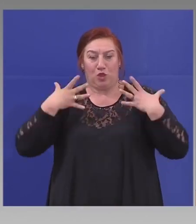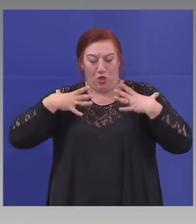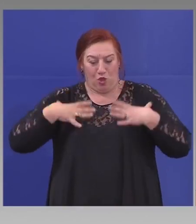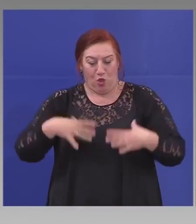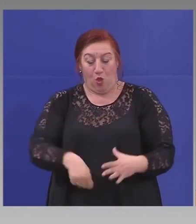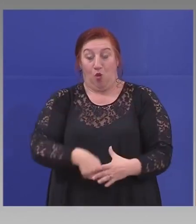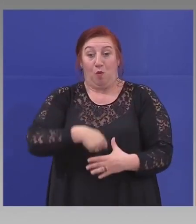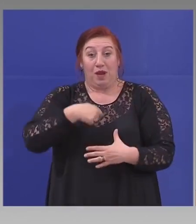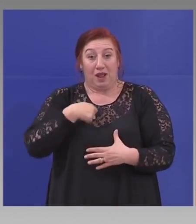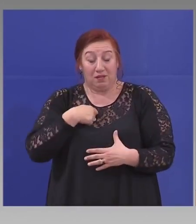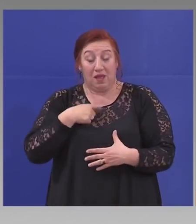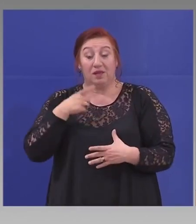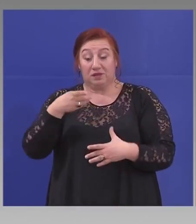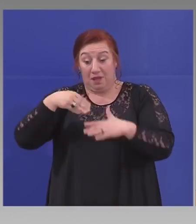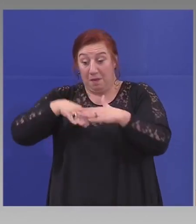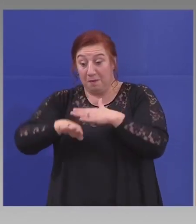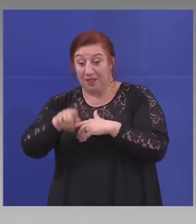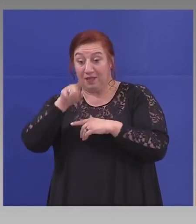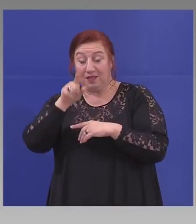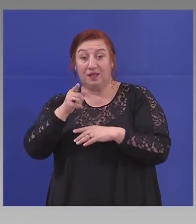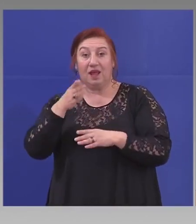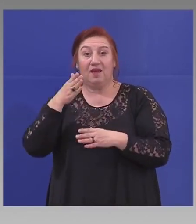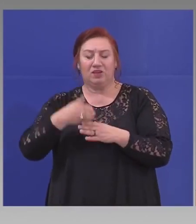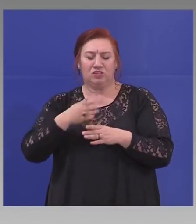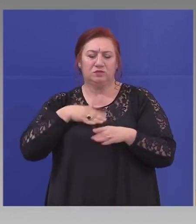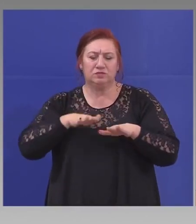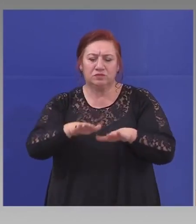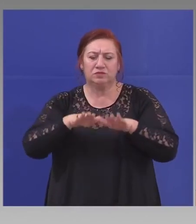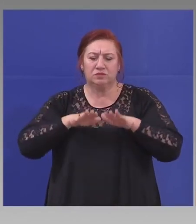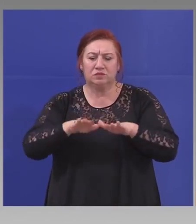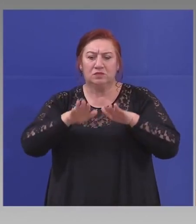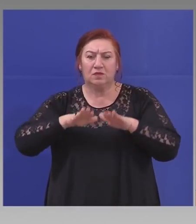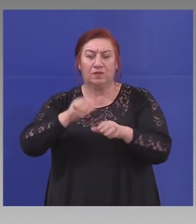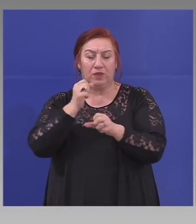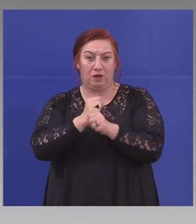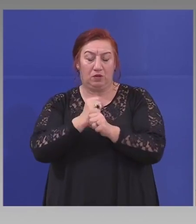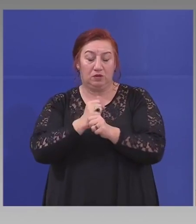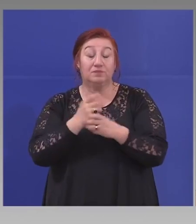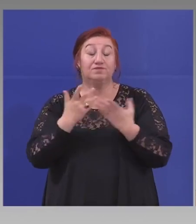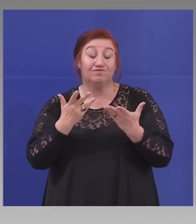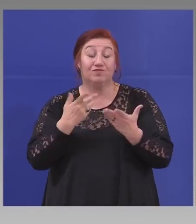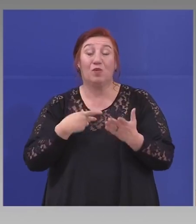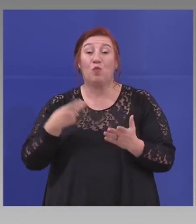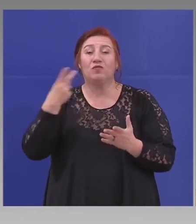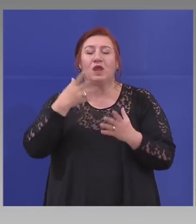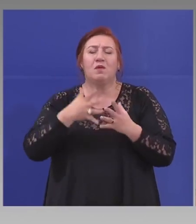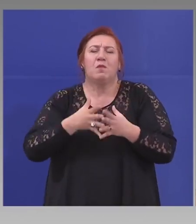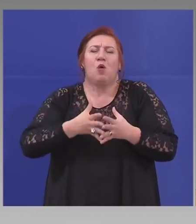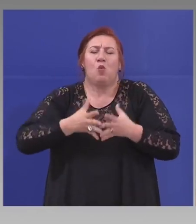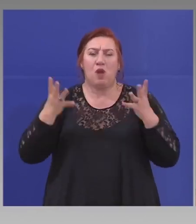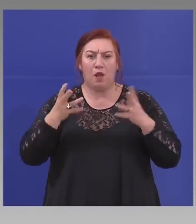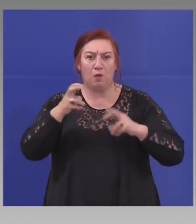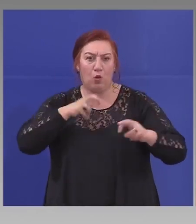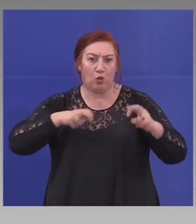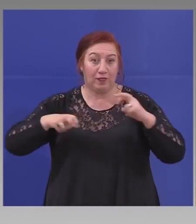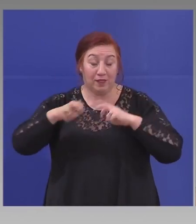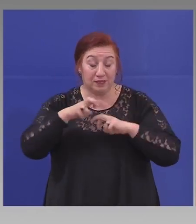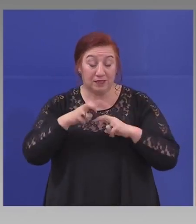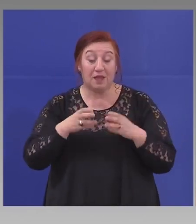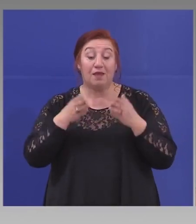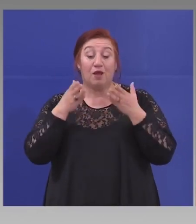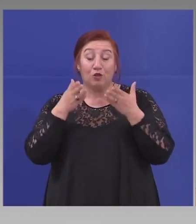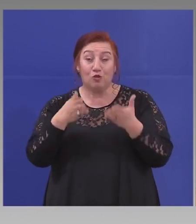да минат на такъв режим, защото, повтарям, огромно е търсене. И толкова се радвам, че